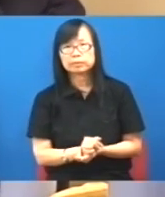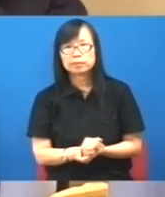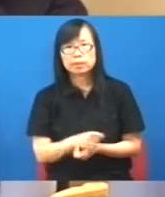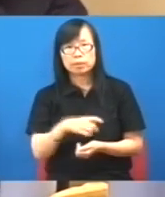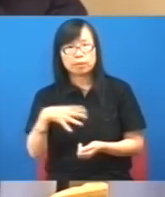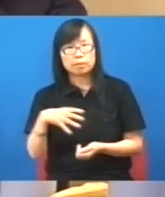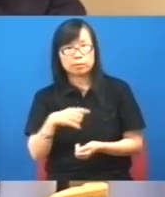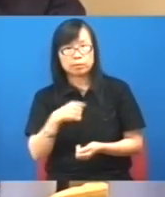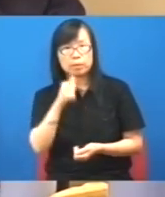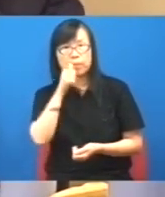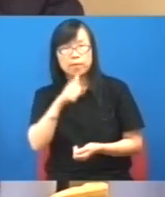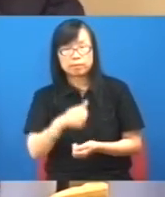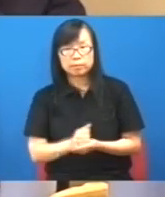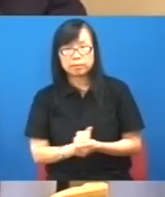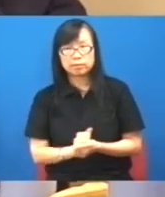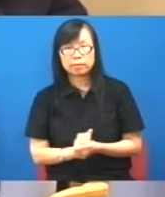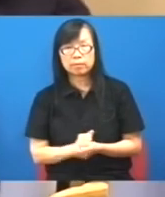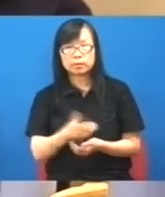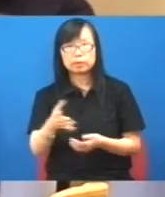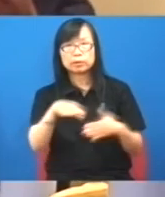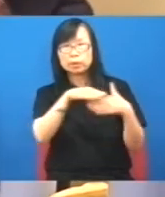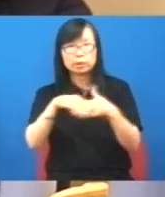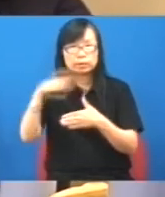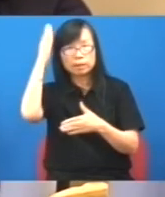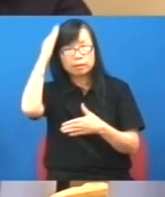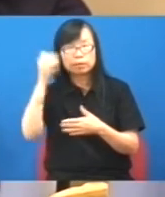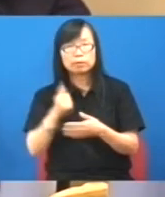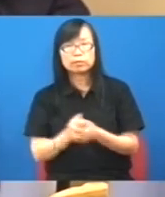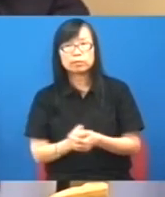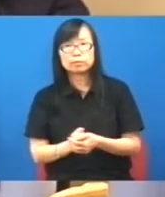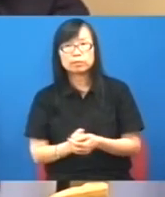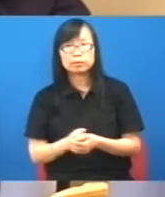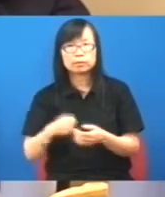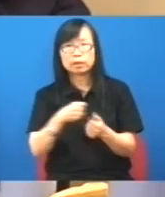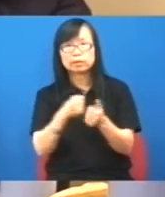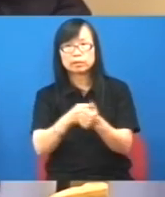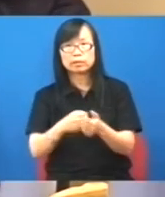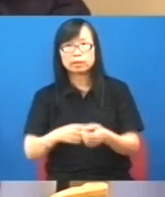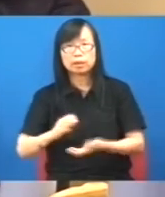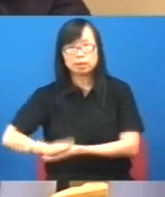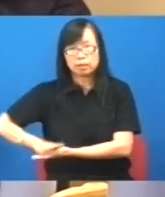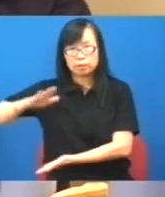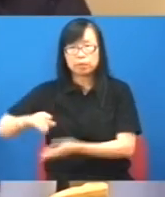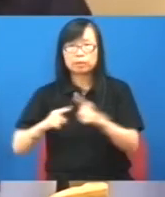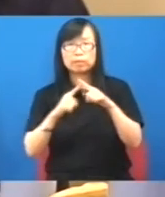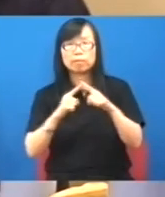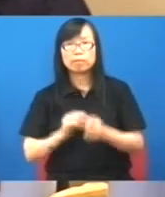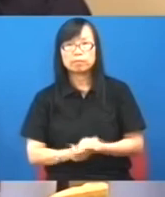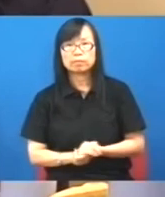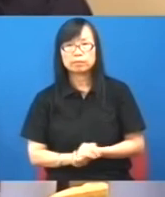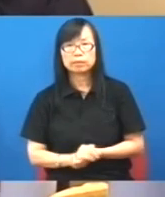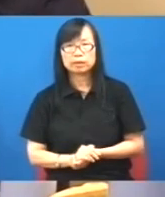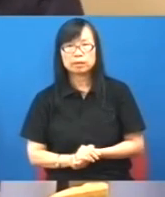治的是不是你不帶頭去叫我打擊這個有錢人我一定會給你打擊有錢人多少